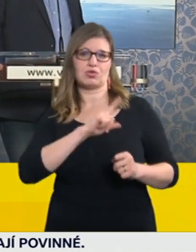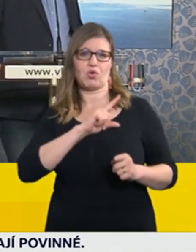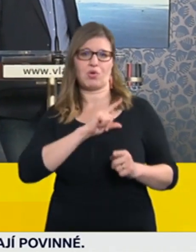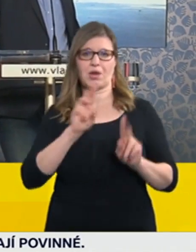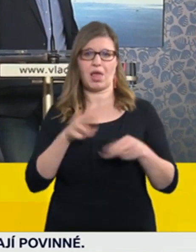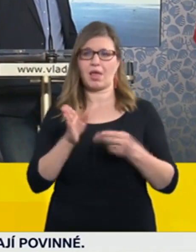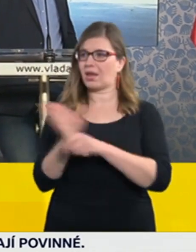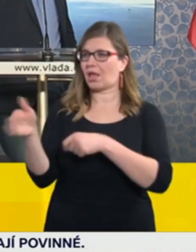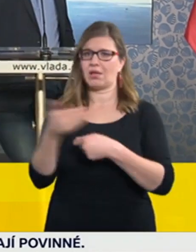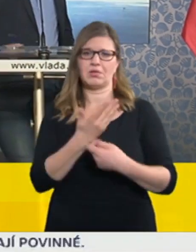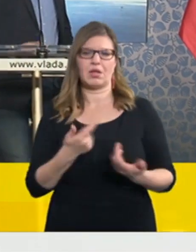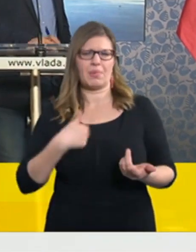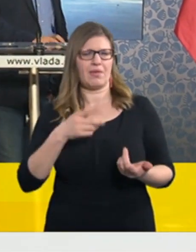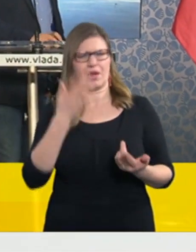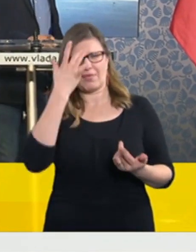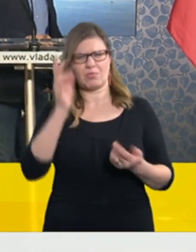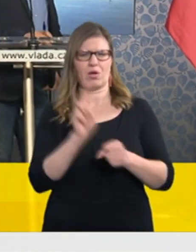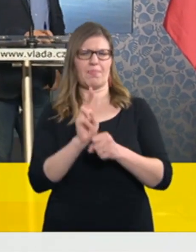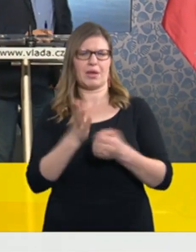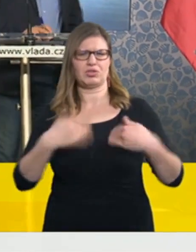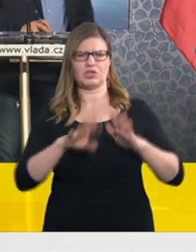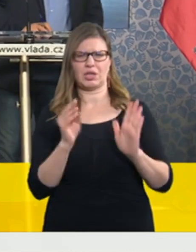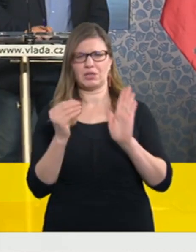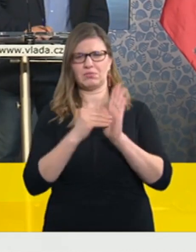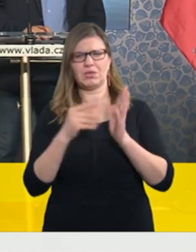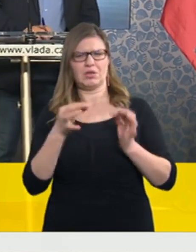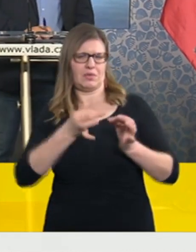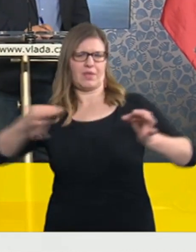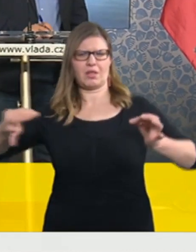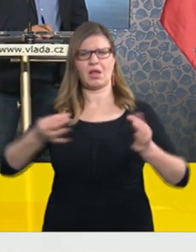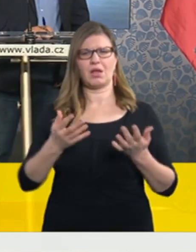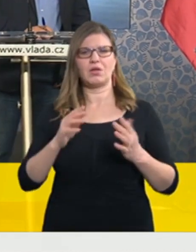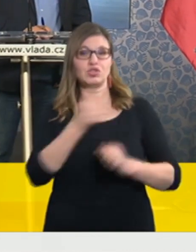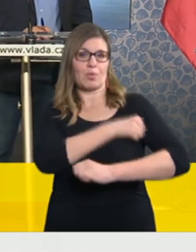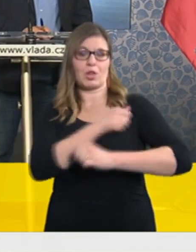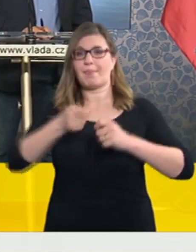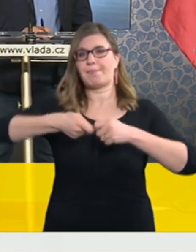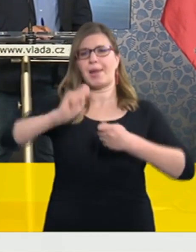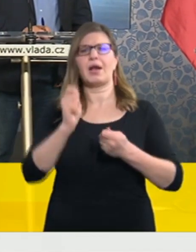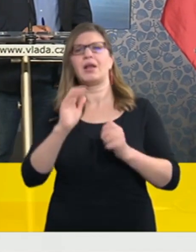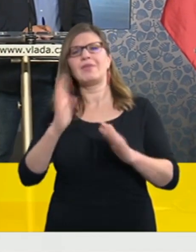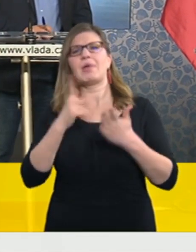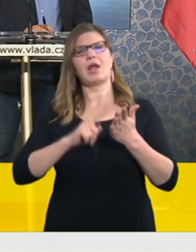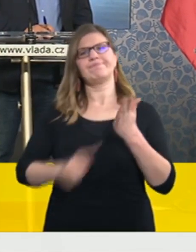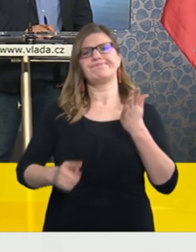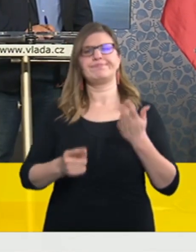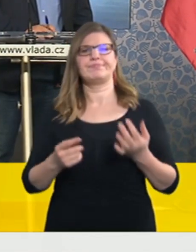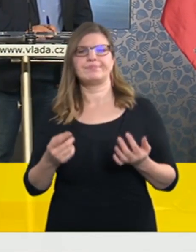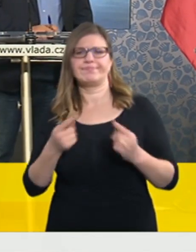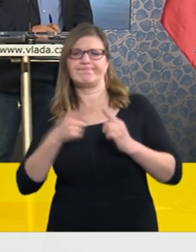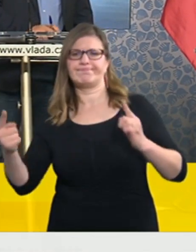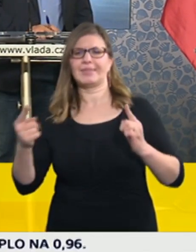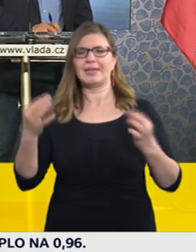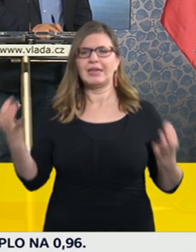formulováno to nařízení od soboty ohledně setkávání mimo vlastních domů v soukromých vnitřních